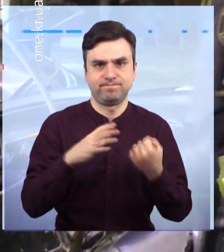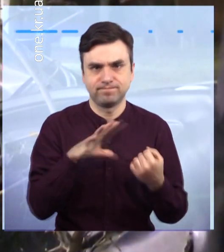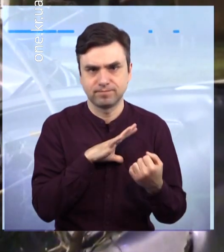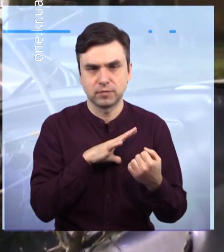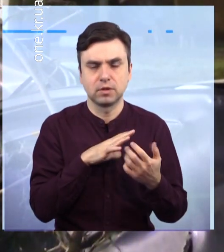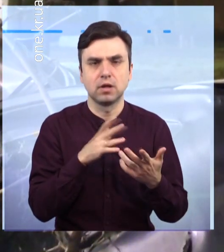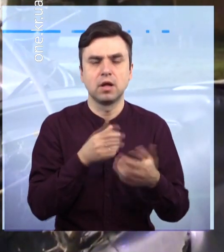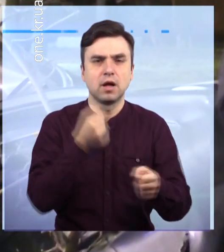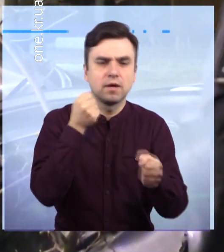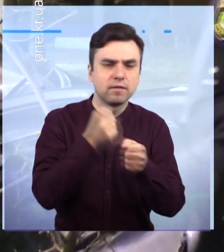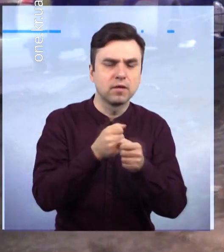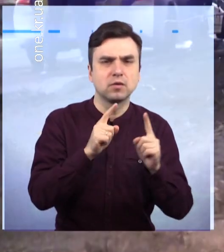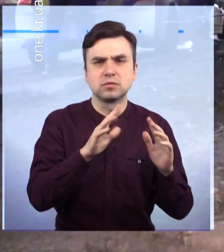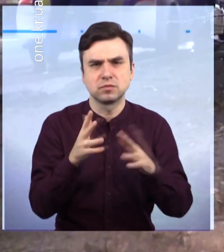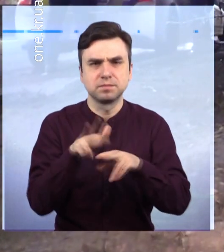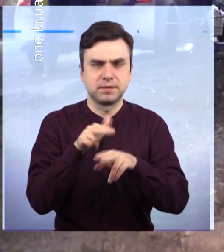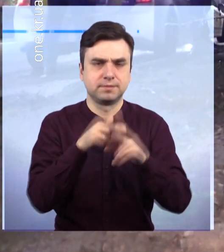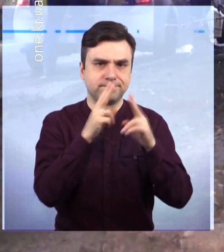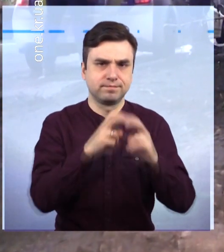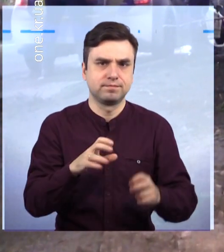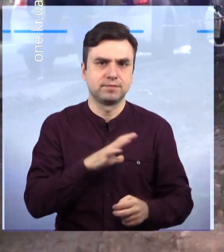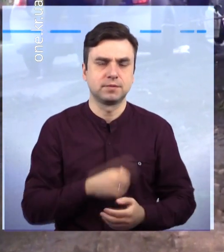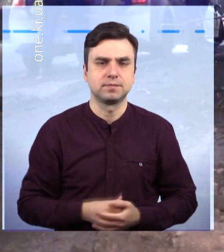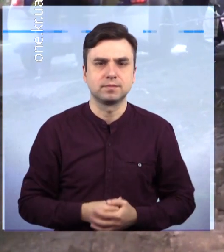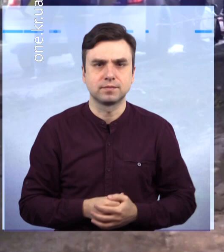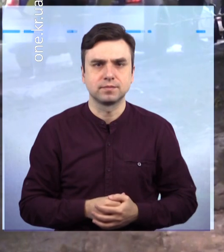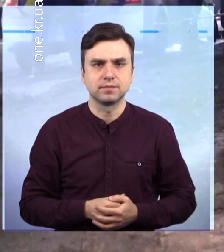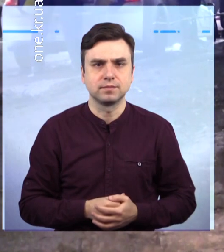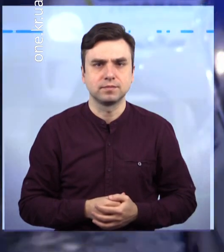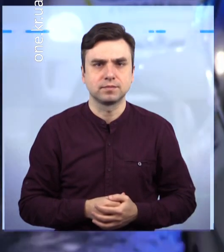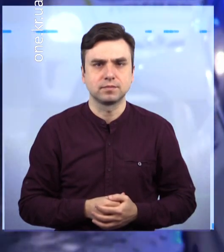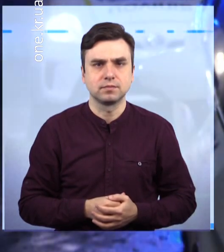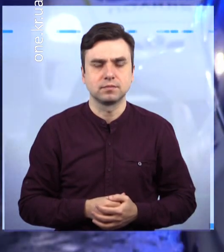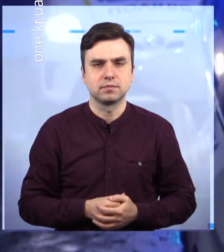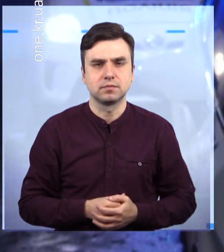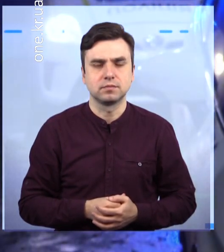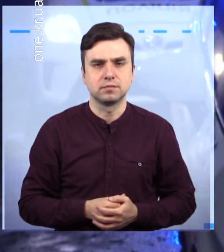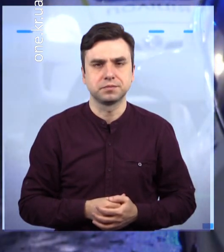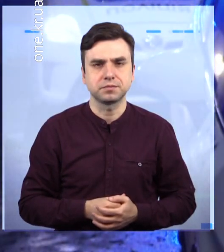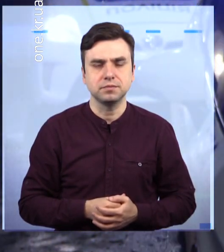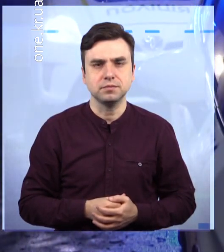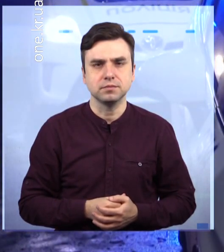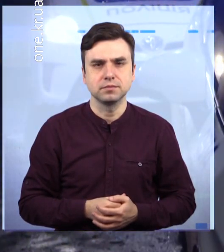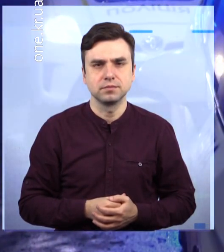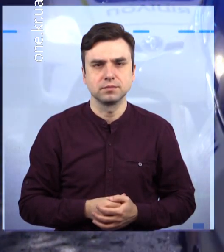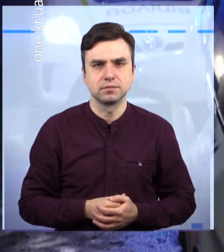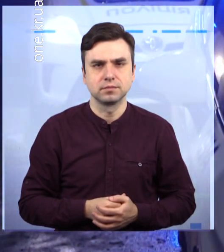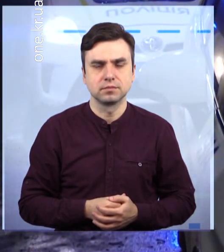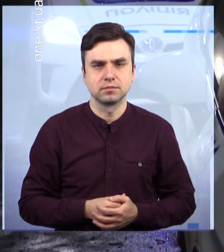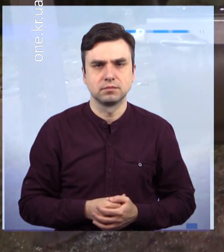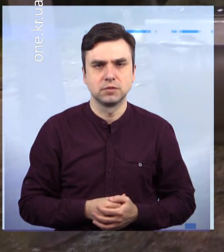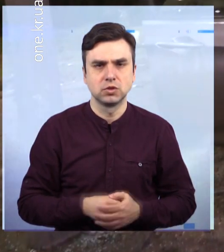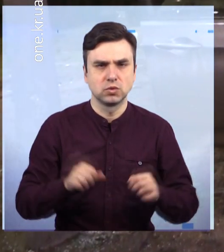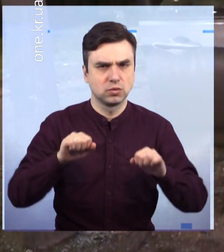безпеки, тому водій не постраждав. У автівки в результаті аварії повністю розбита передня частина кузова, зім'ята